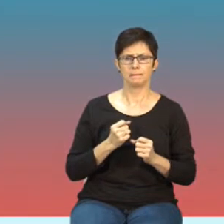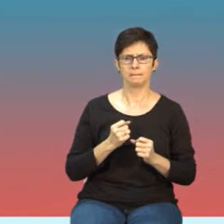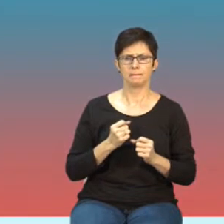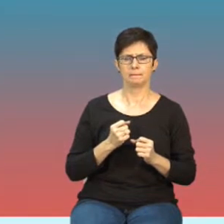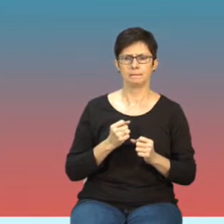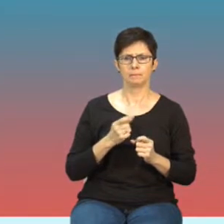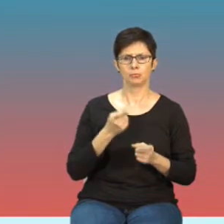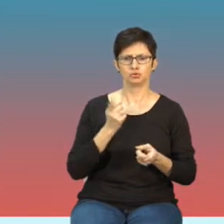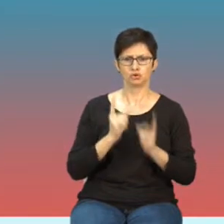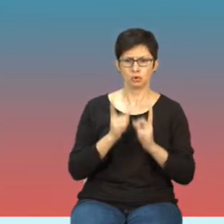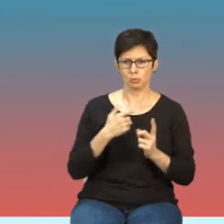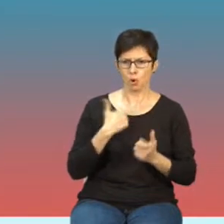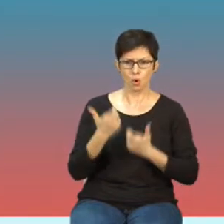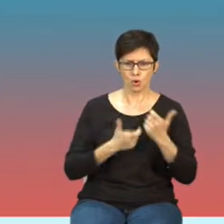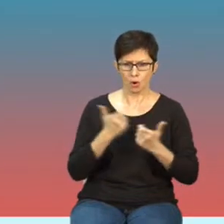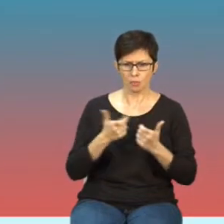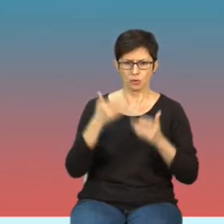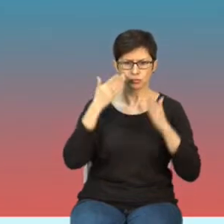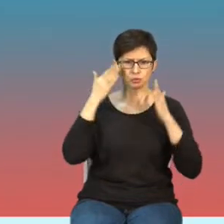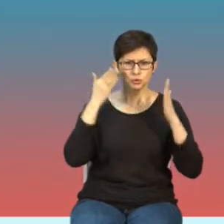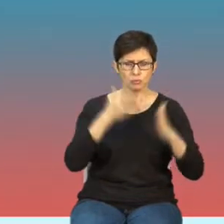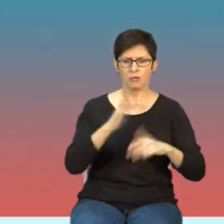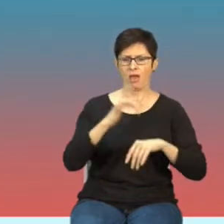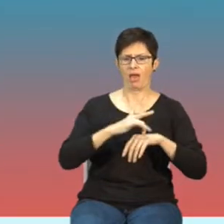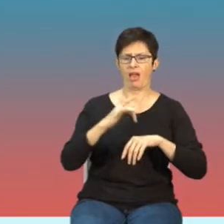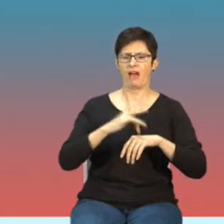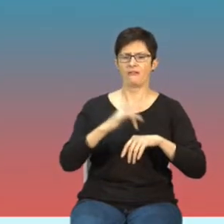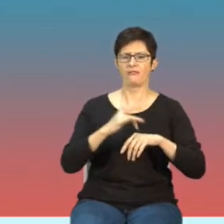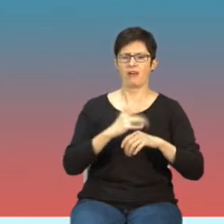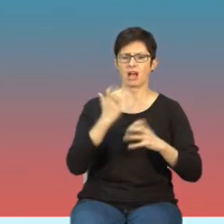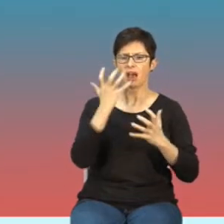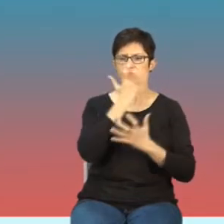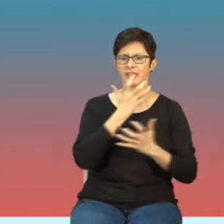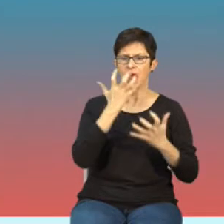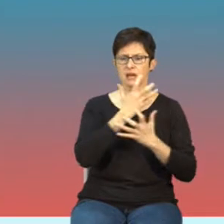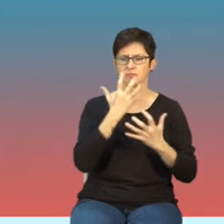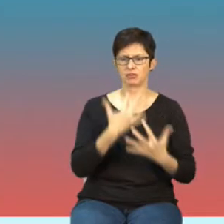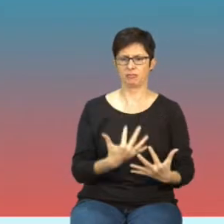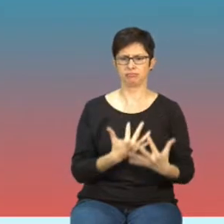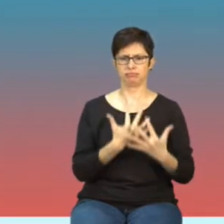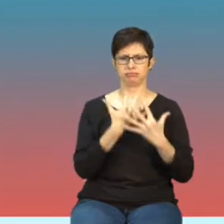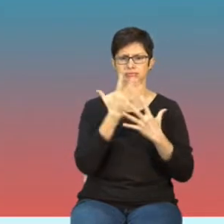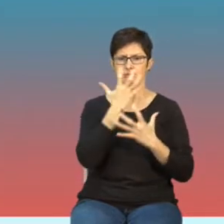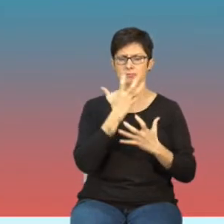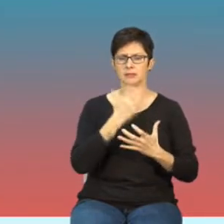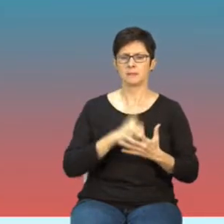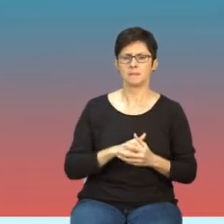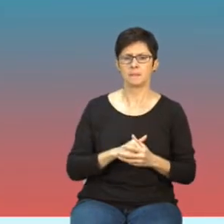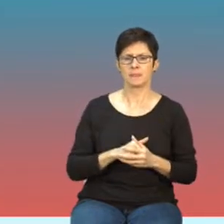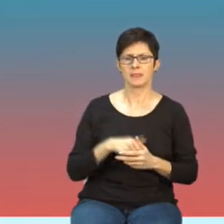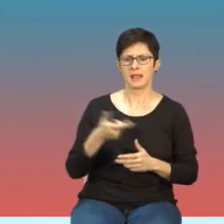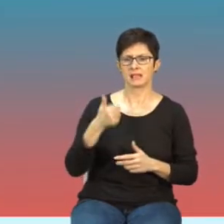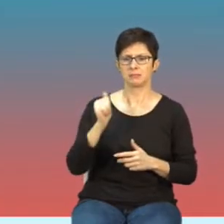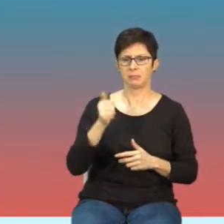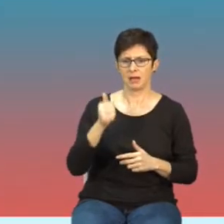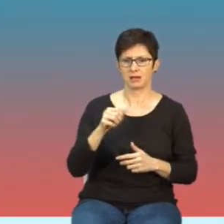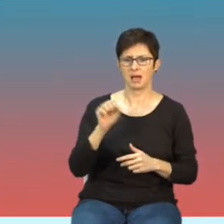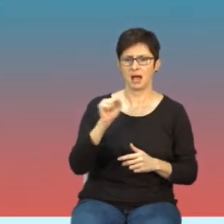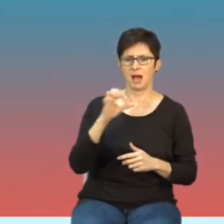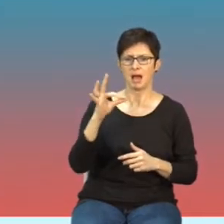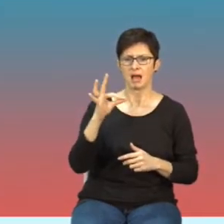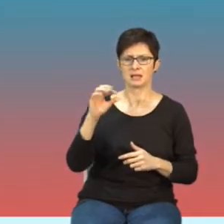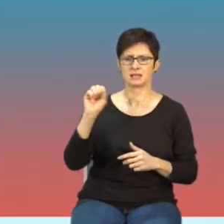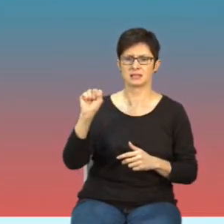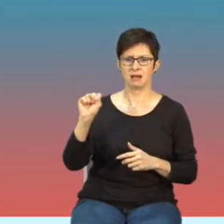skupiły się przede wszystkim na efekcie termicznym. Specjaliści z ASA,